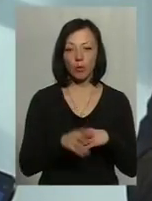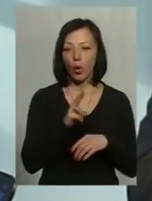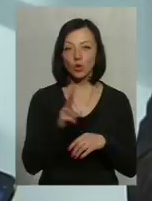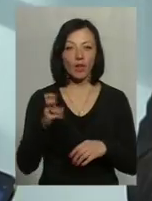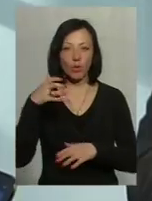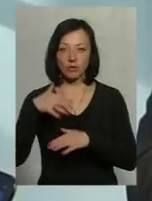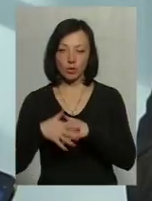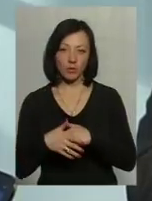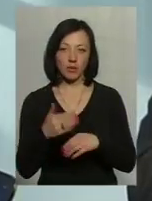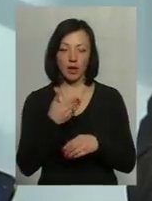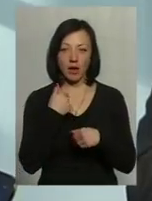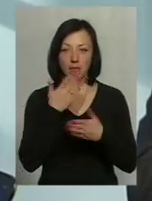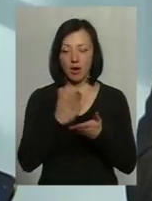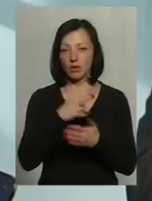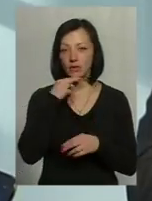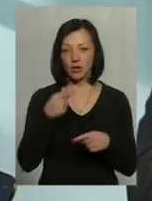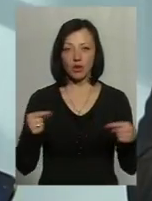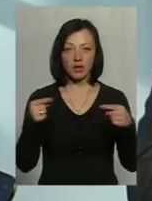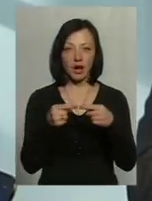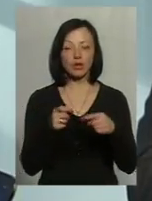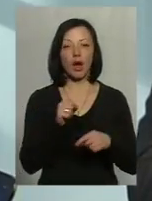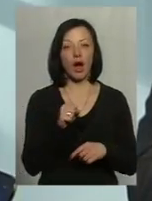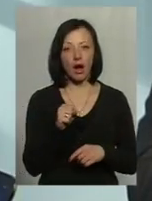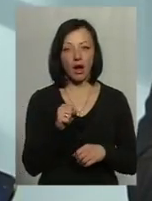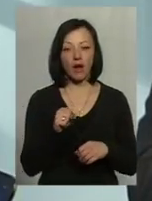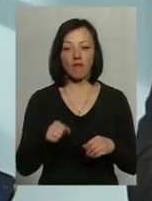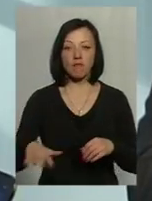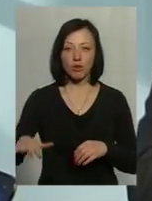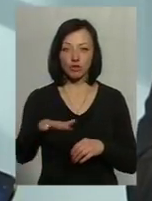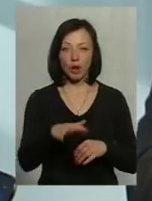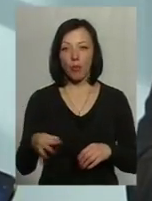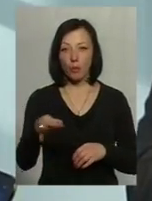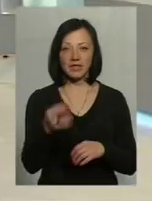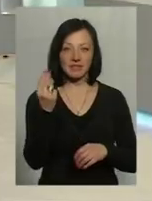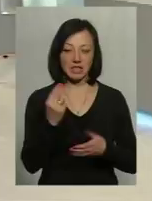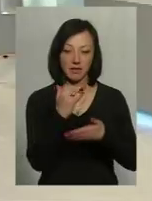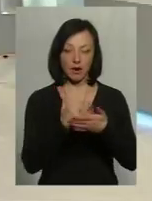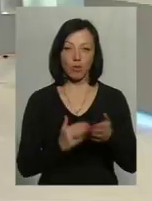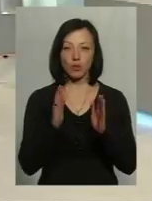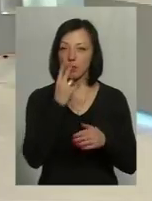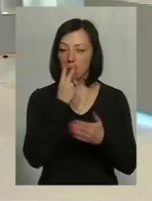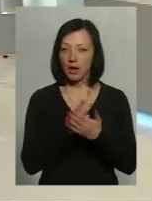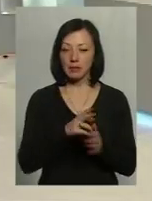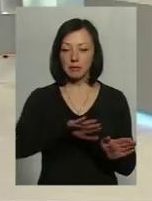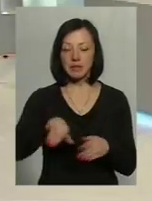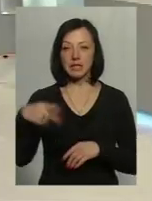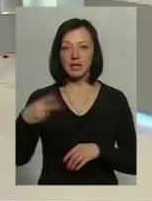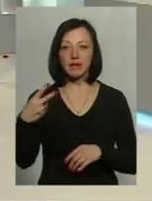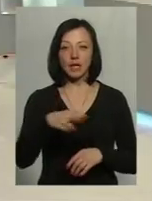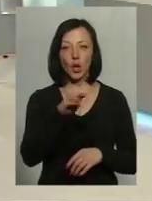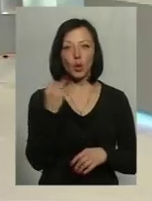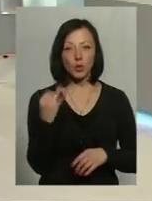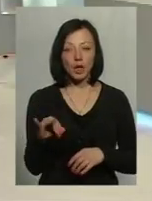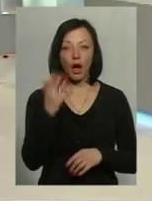усвідомив. Я маю на увазі не конкретно, можна хоча й конкретно, а в масштабах області, цифрах. Ми будемо бачити після 20 лютого,